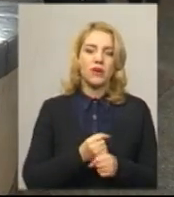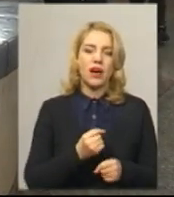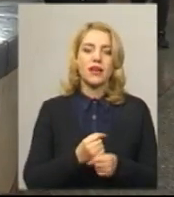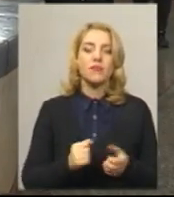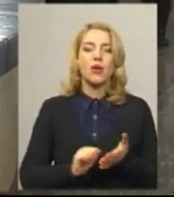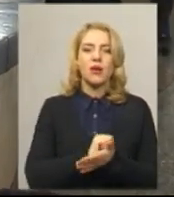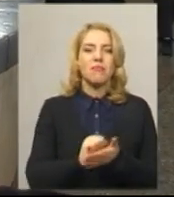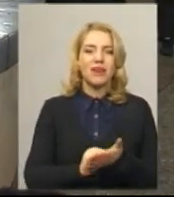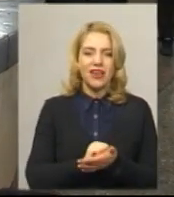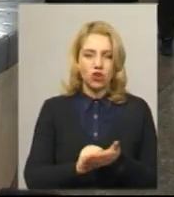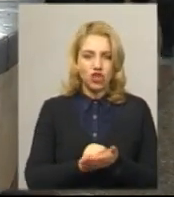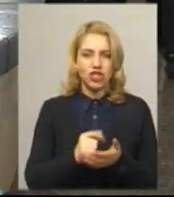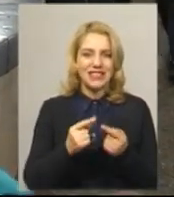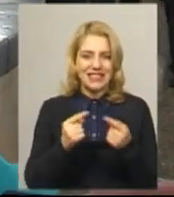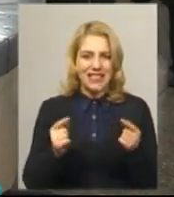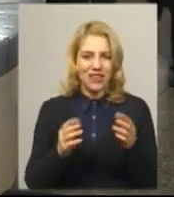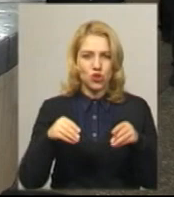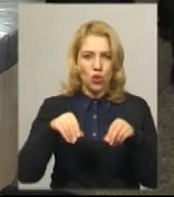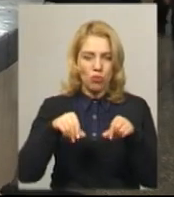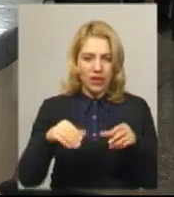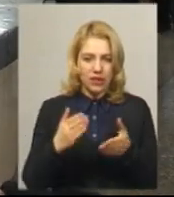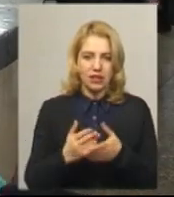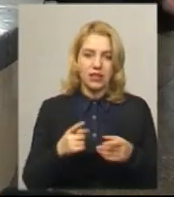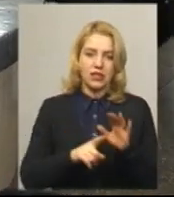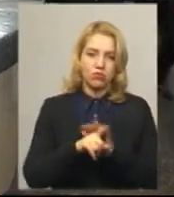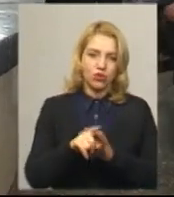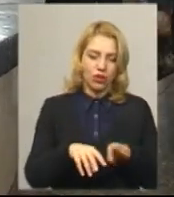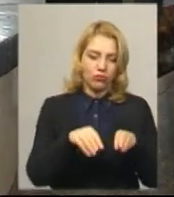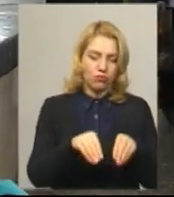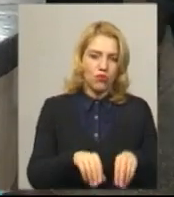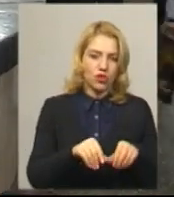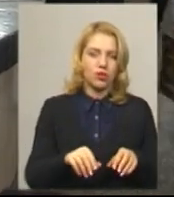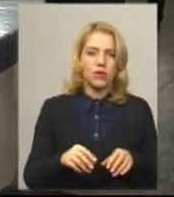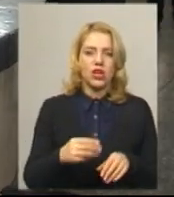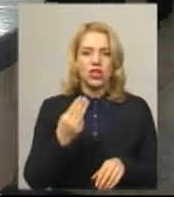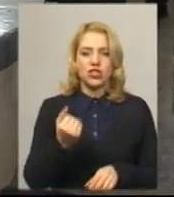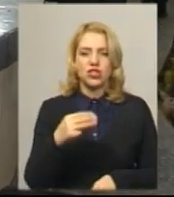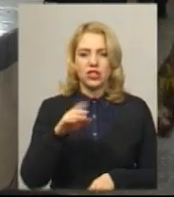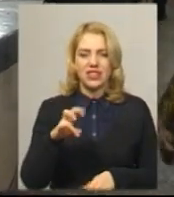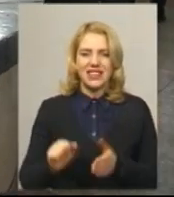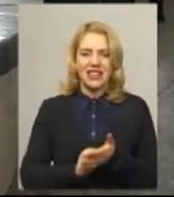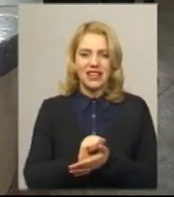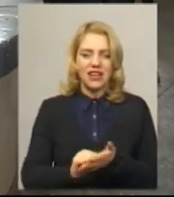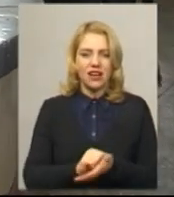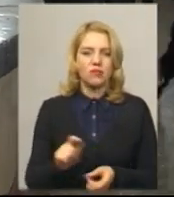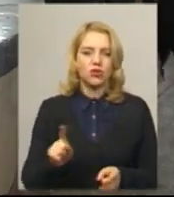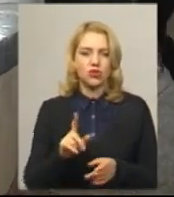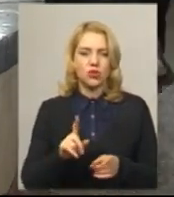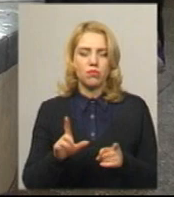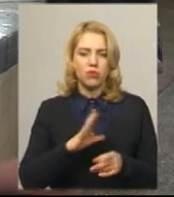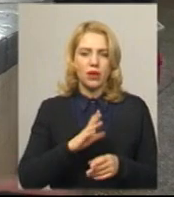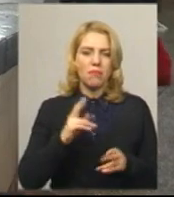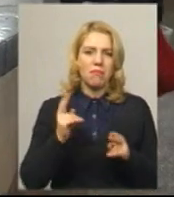миючі засоби для того, спочатку мочимо, вона і щотки драємо до того, щоб воно було вже